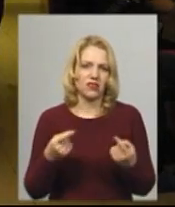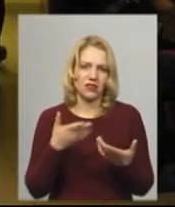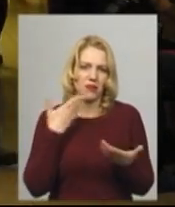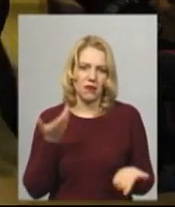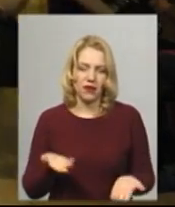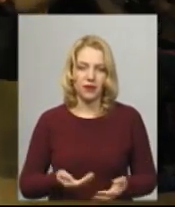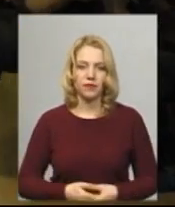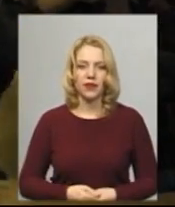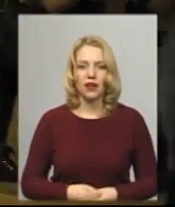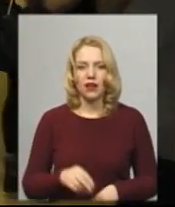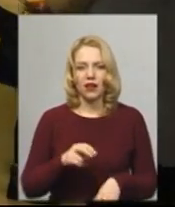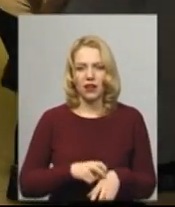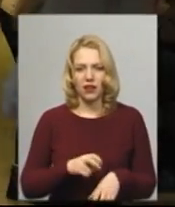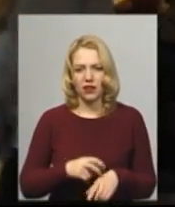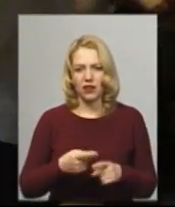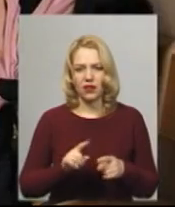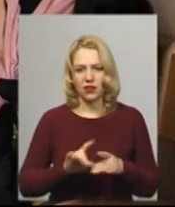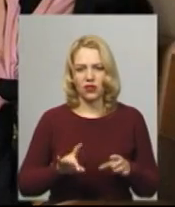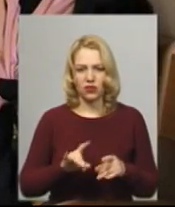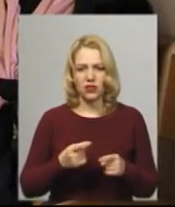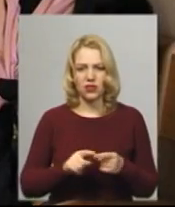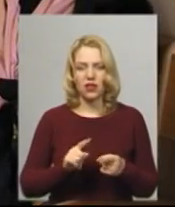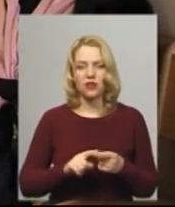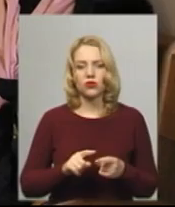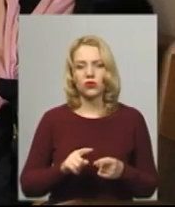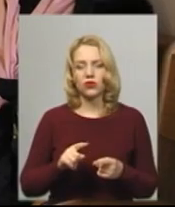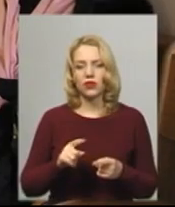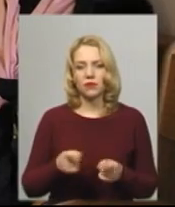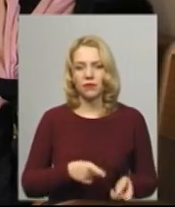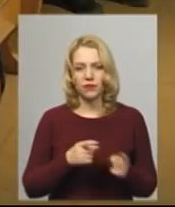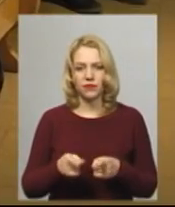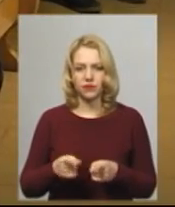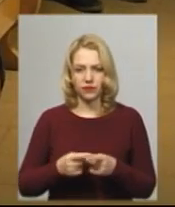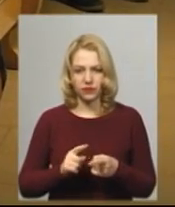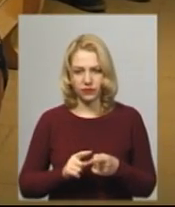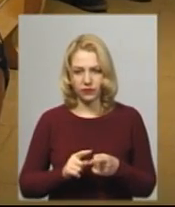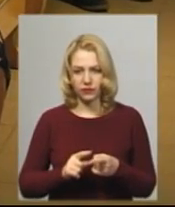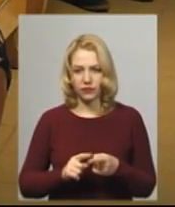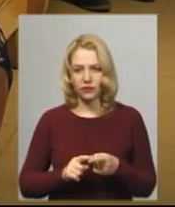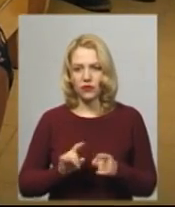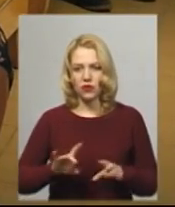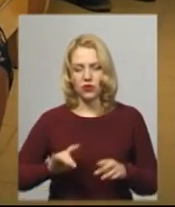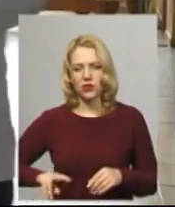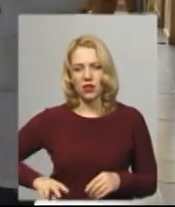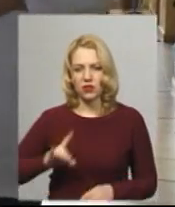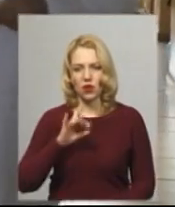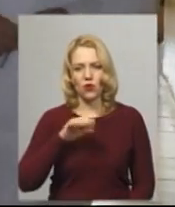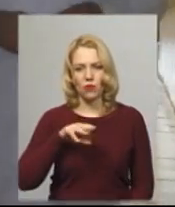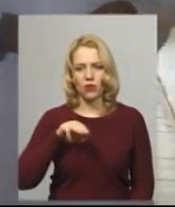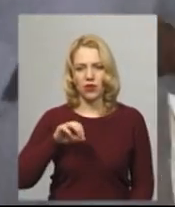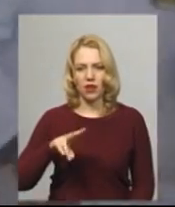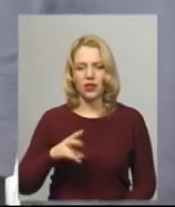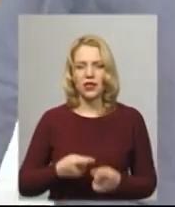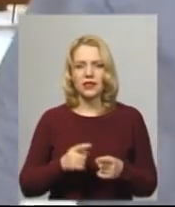перевели з амбулаторії частково, каже виконуючий обов'язки директора комунального підтрієнства Хмельницький міський перинатальний центр Андрій Ропатан. Це пов'язане з тим, що